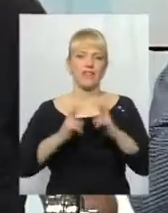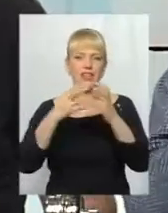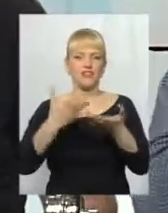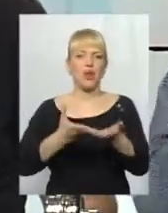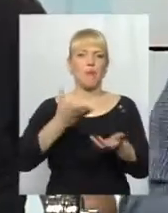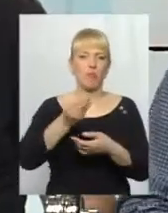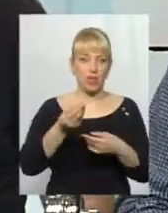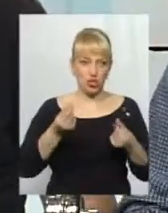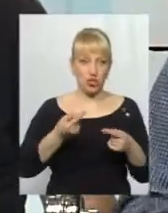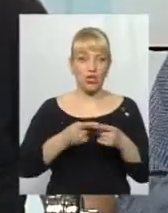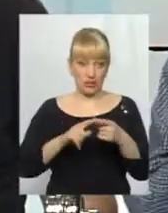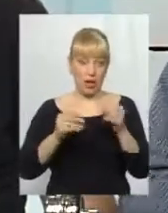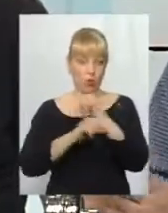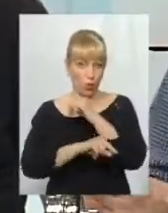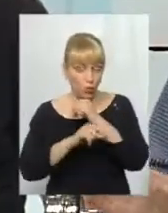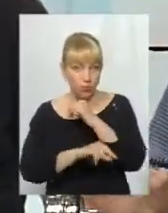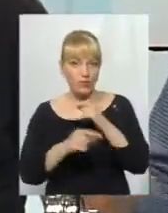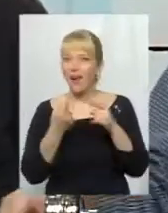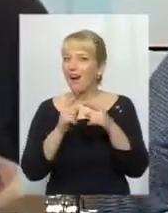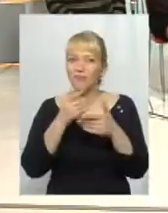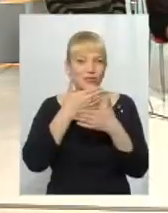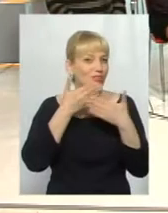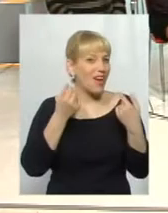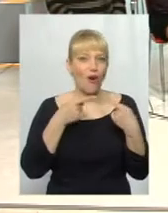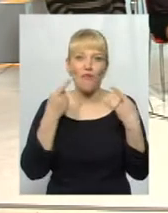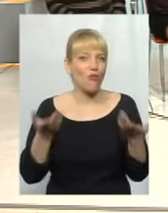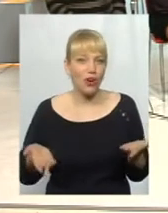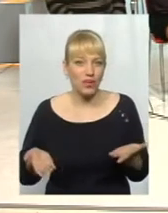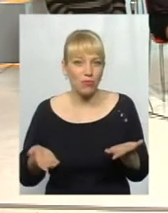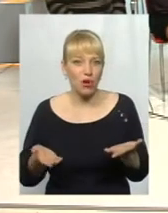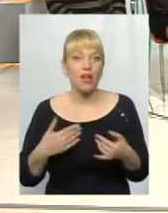це корупція. Але про це ми не говоримо зараз, сьогодні тут.